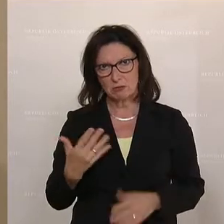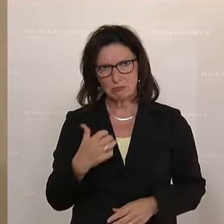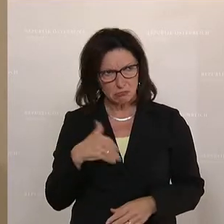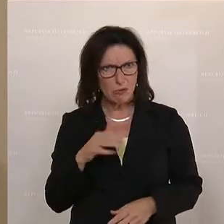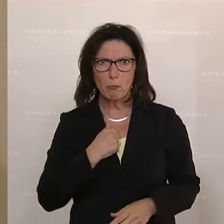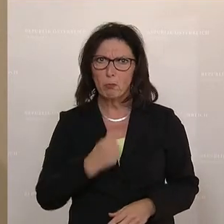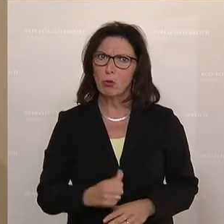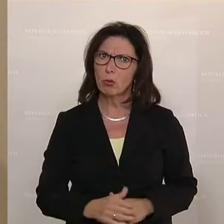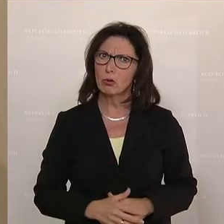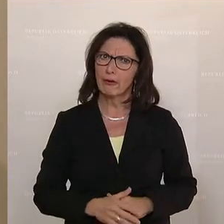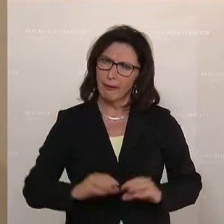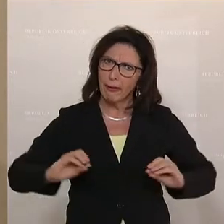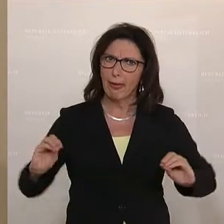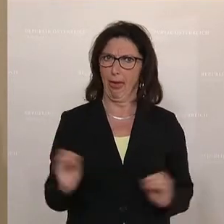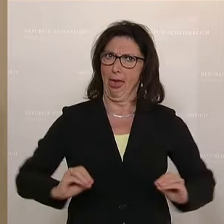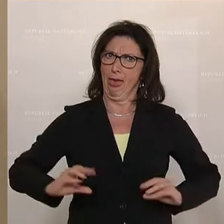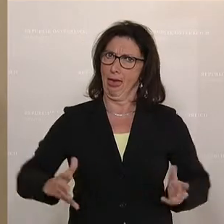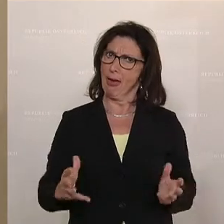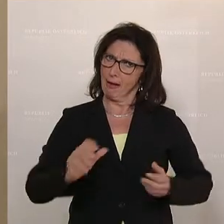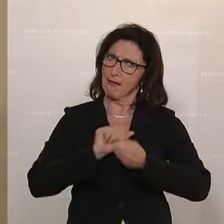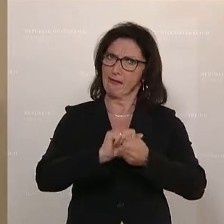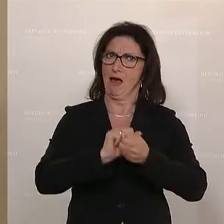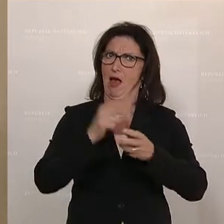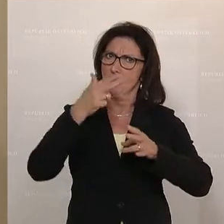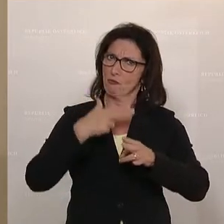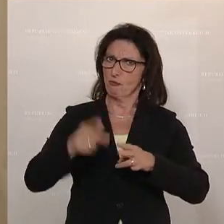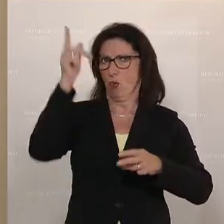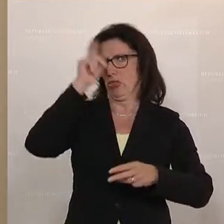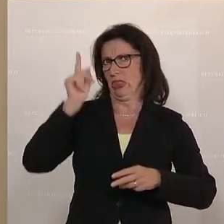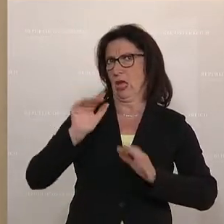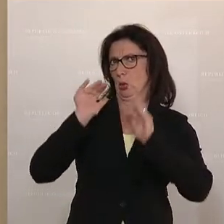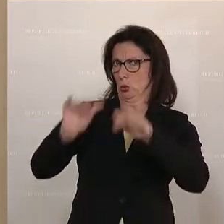und mehr echten Einsatz zum Wohl unserer Mitgeschöpfe, zum Wohl der Tiere.